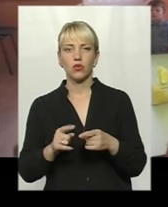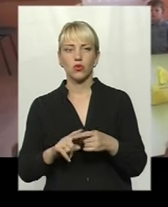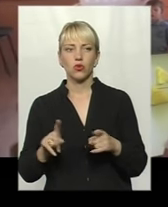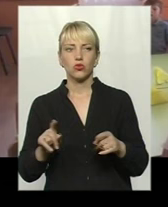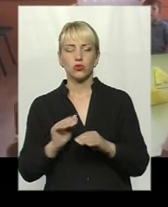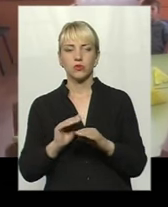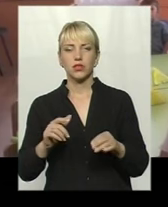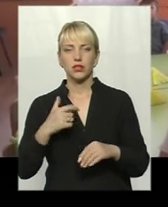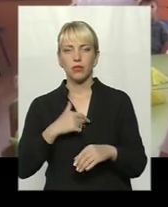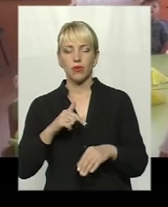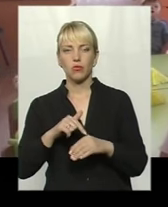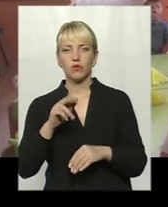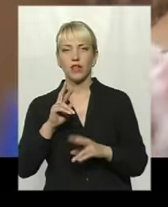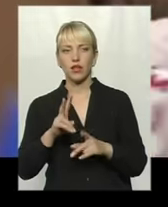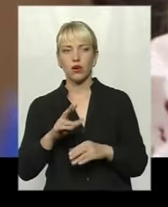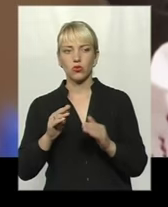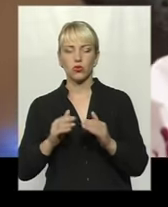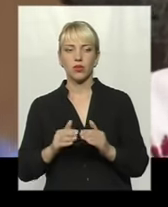себе почували тут як вдома.